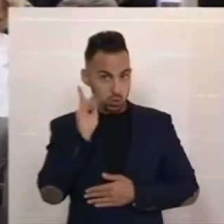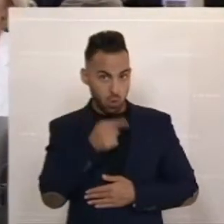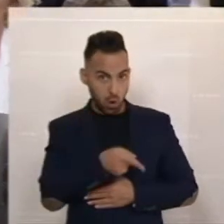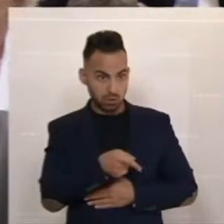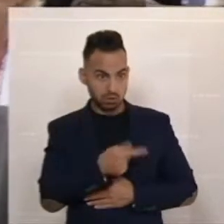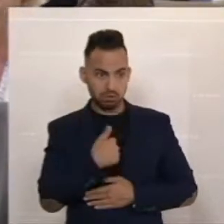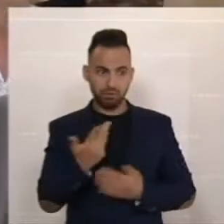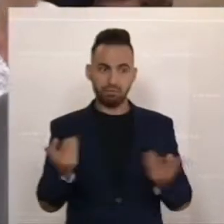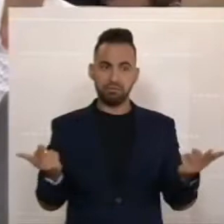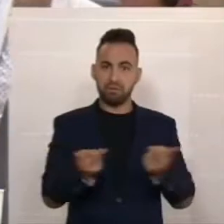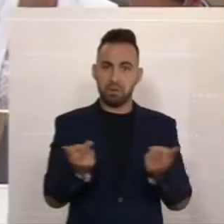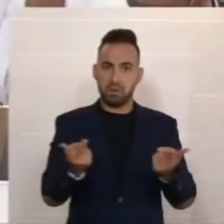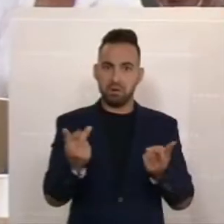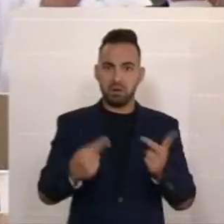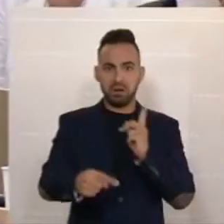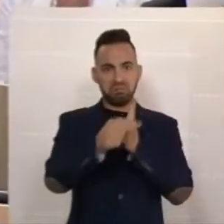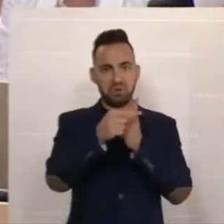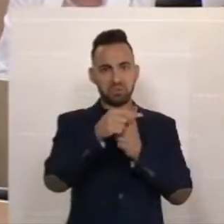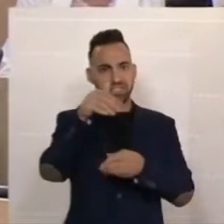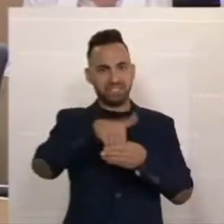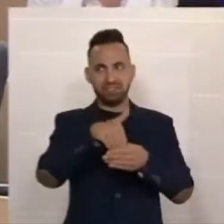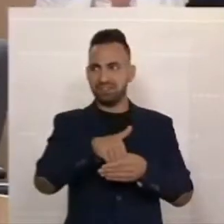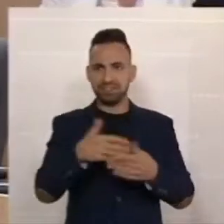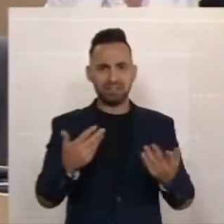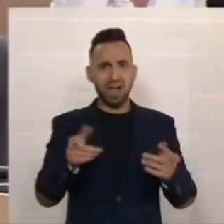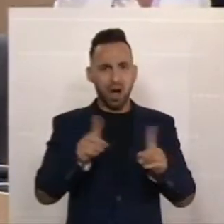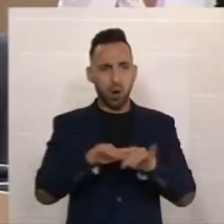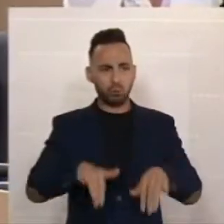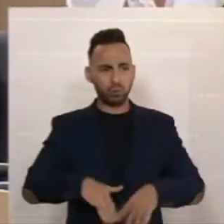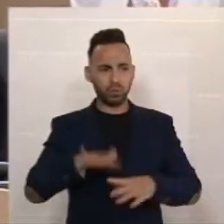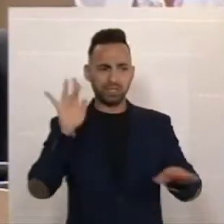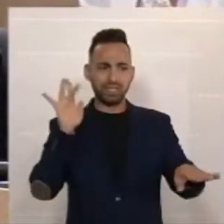geht die leicht verloren. Auch hier ist es, glaube ich, wichtig, entgegenzuhalten.